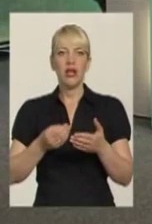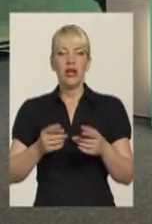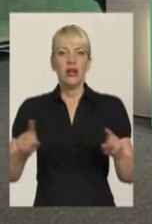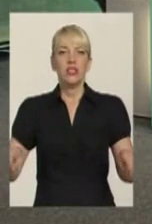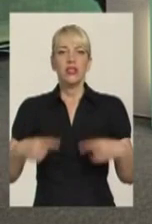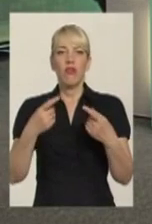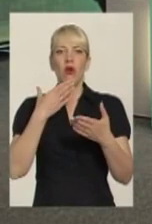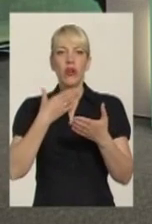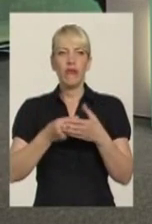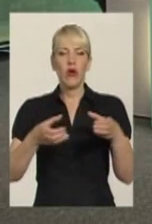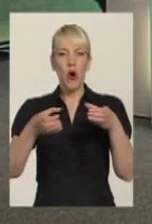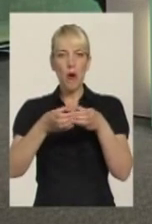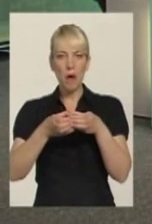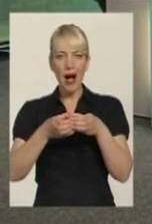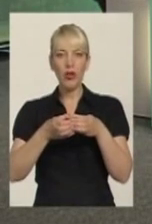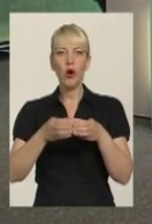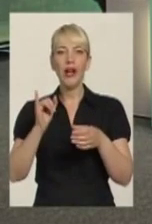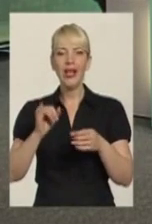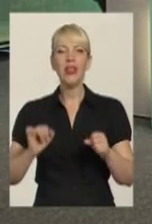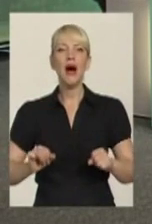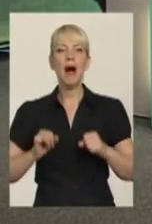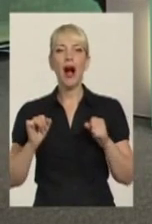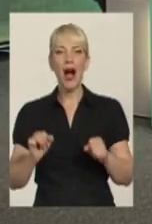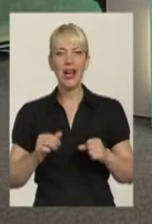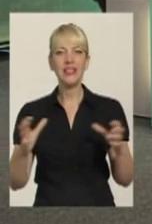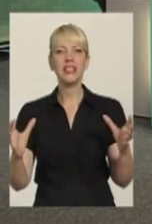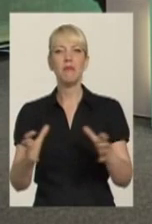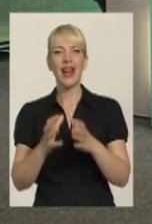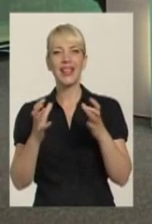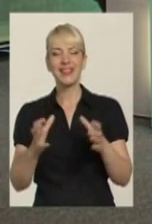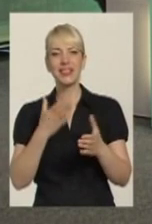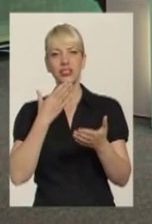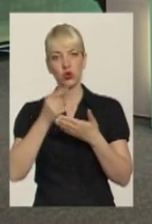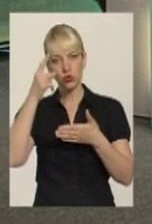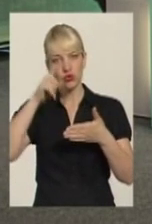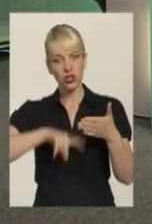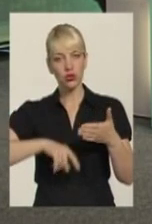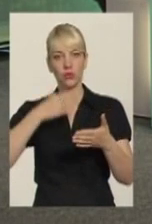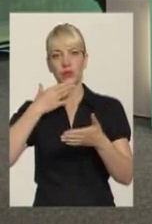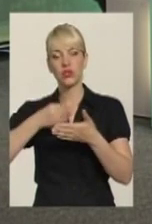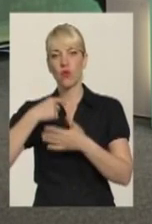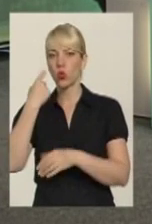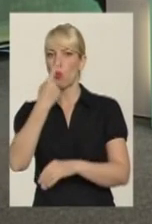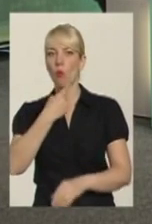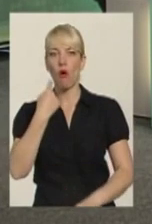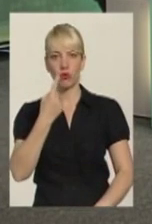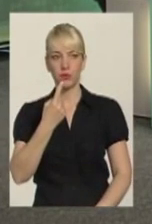общину, свою громаду і намагається зберегти свою віру, свою мову,